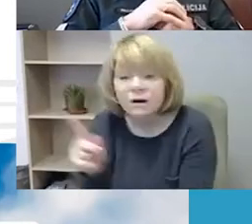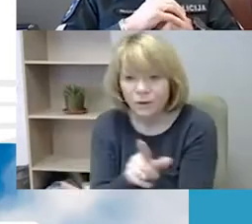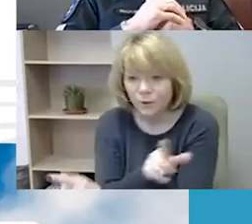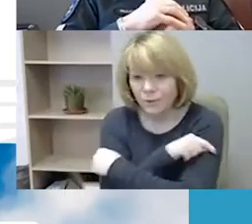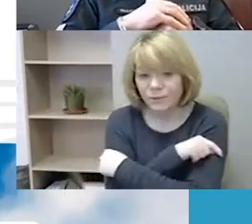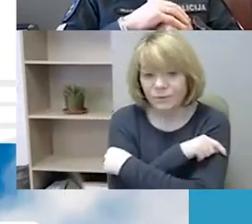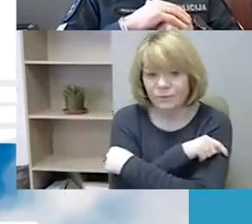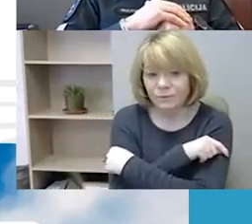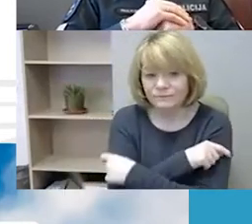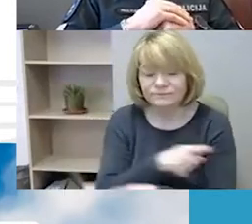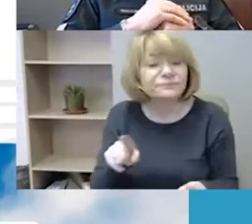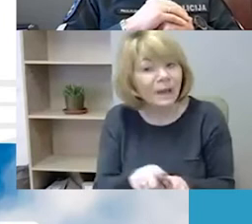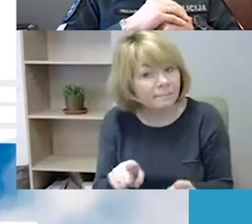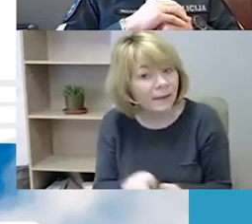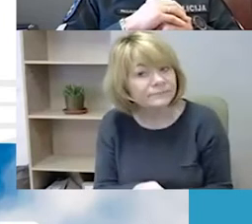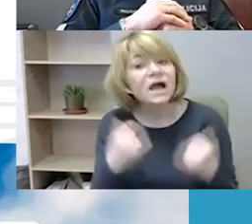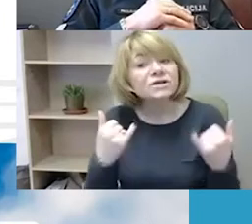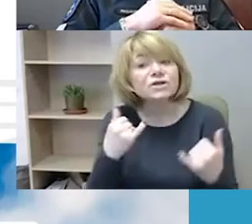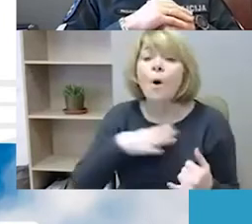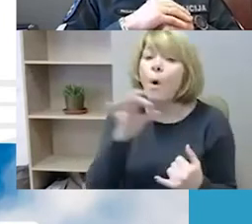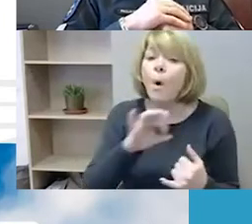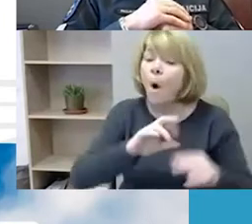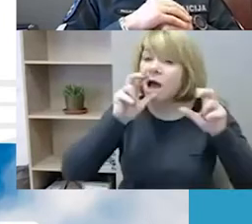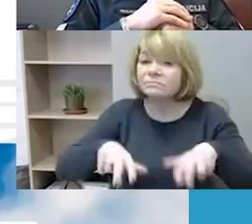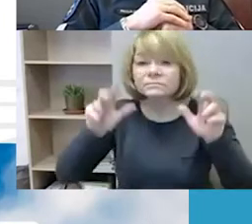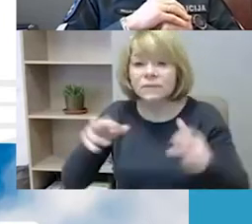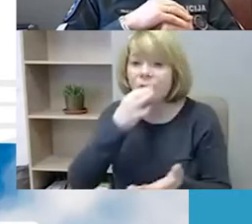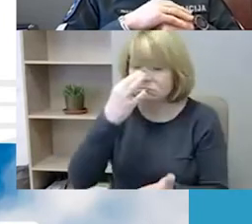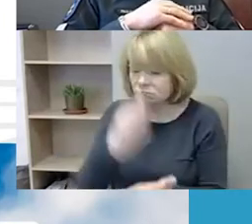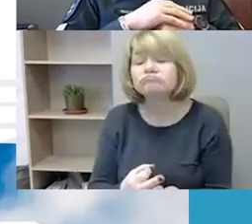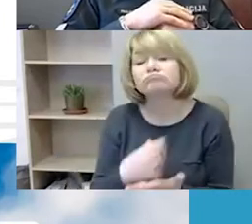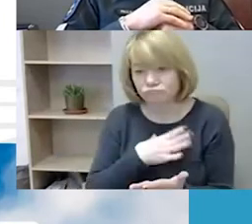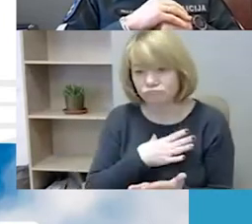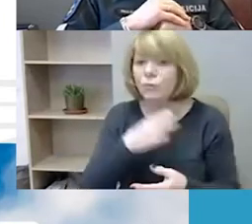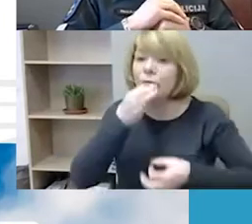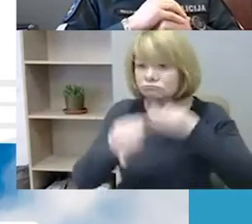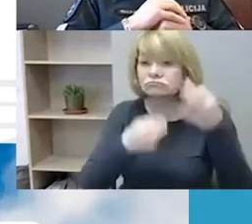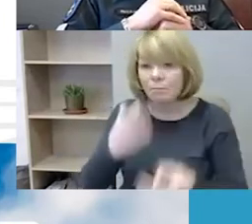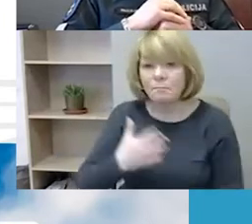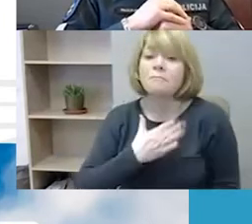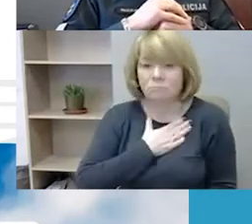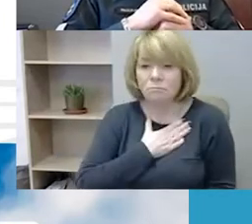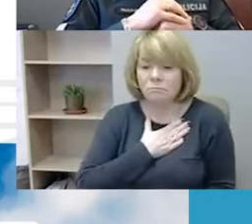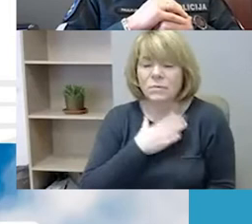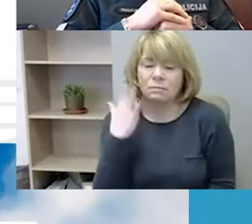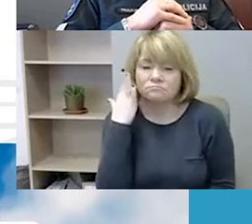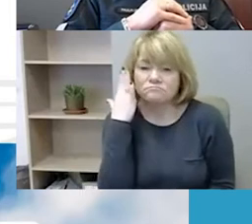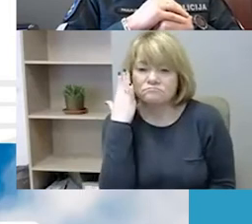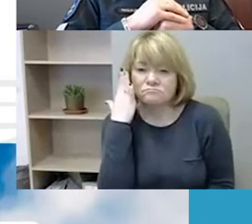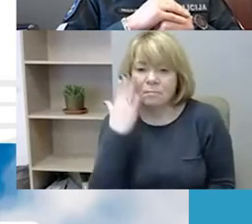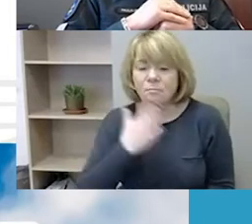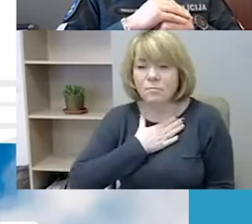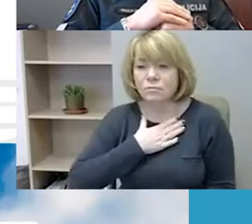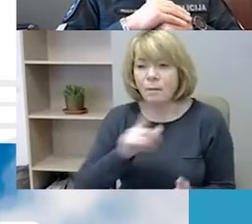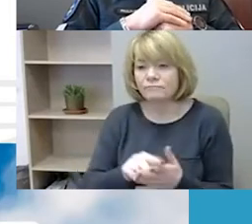minėta dėl administracinės atsakomybės, tai tikrai labai mano galva, tai yra šiandien, tai yra mūsų teisė, kurios tam